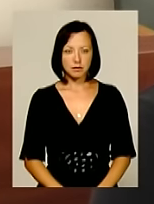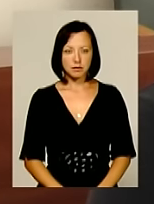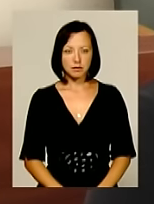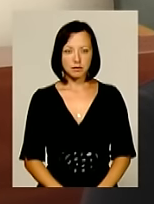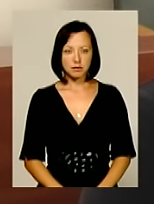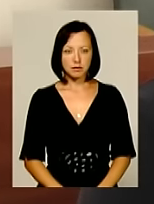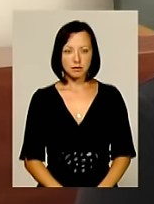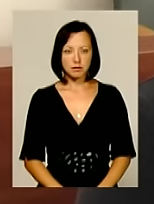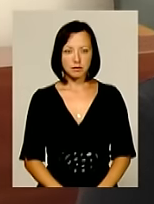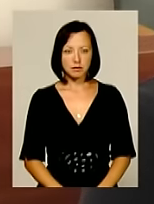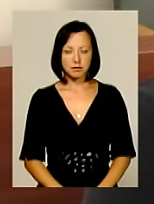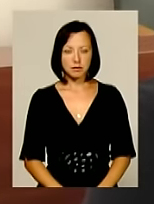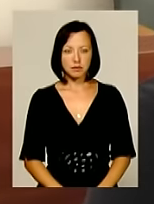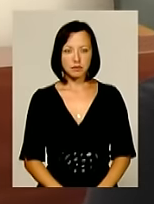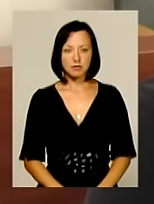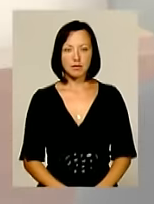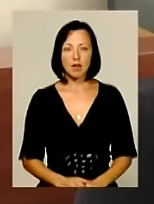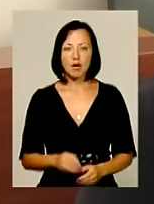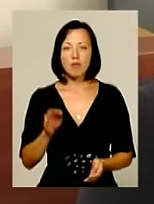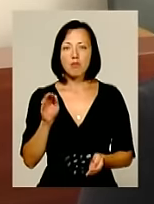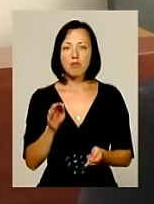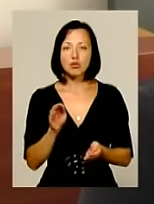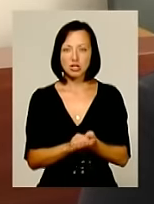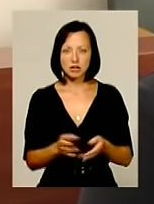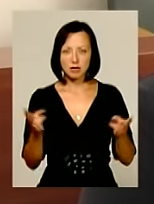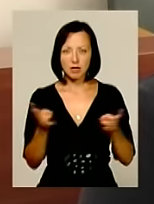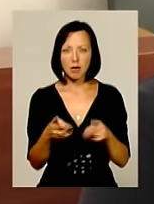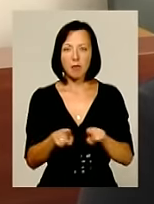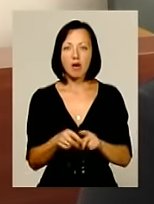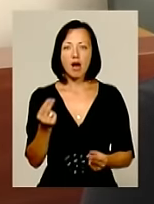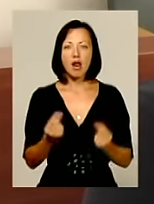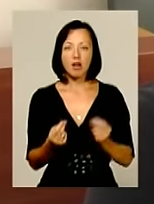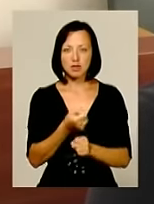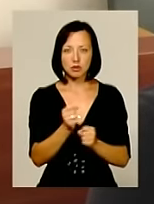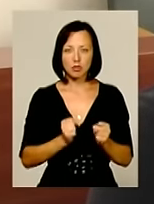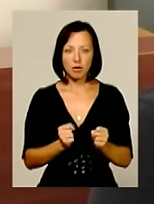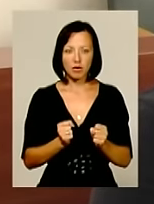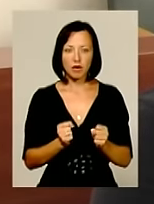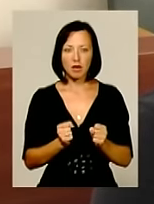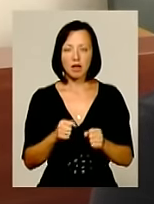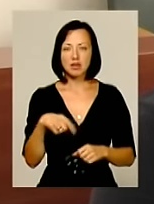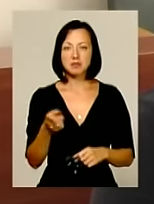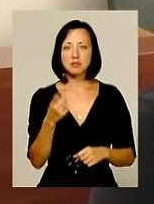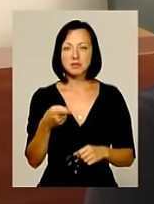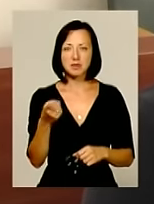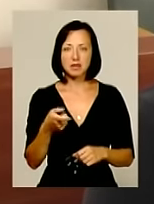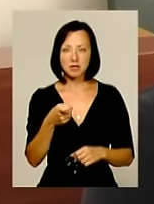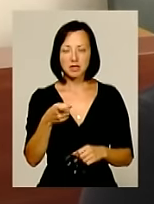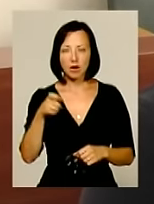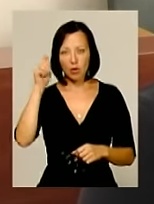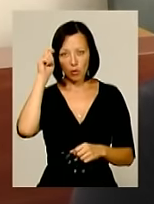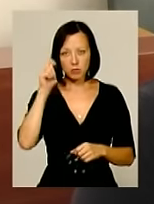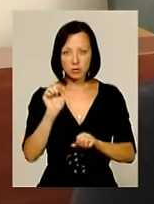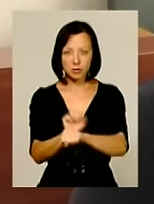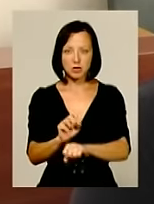Таким людям пожизнено, тому що він грався в ружіях, він тіпа грався. Він з пістолетом крутив рулетку, його хлопці у